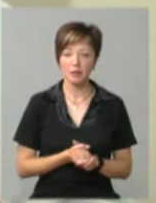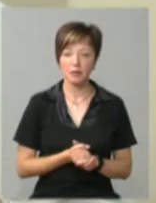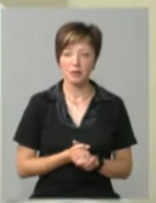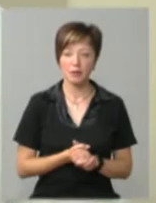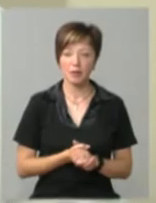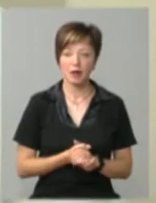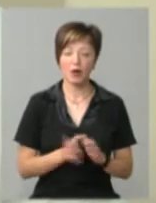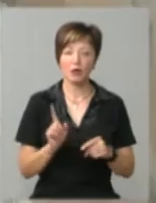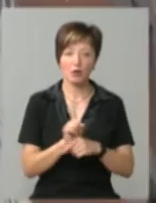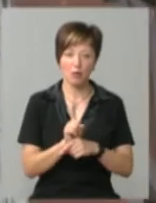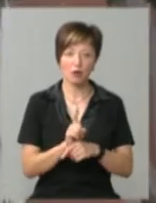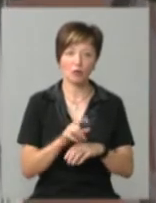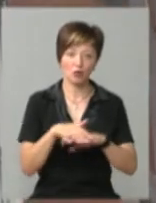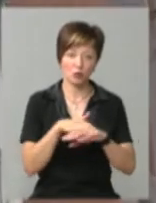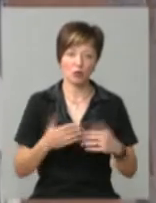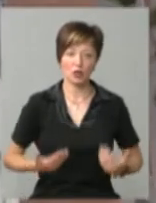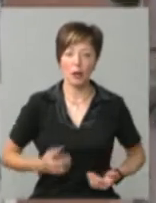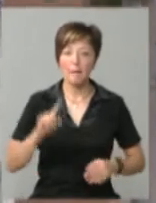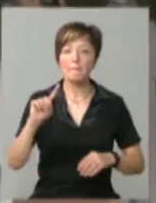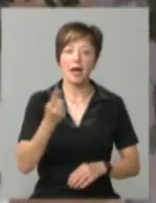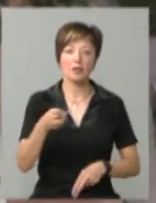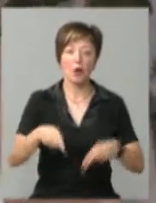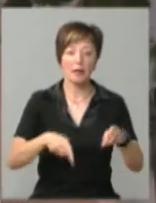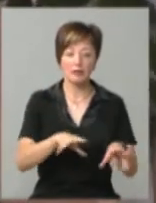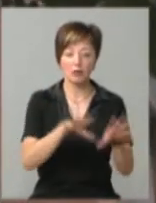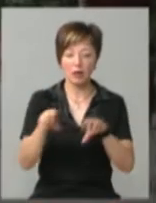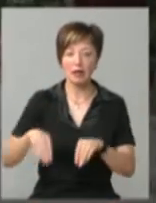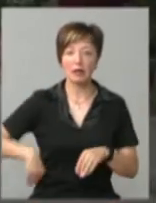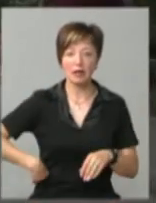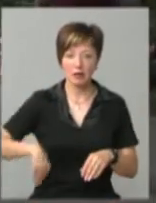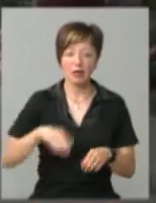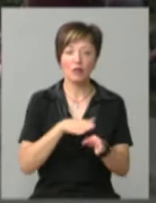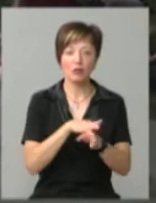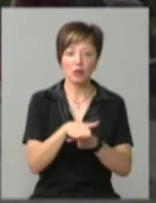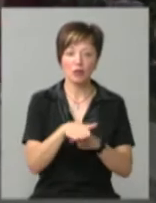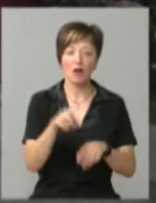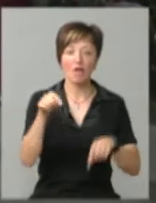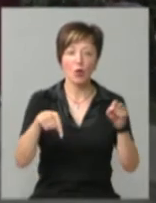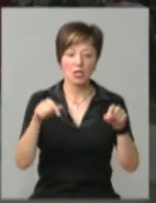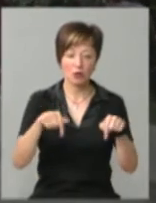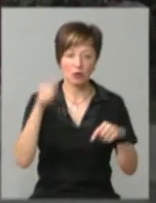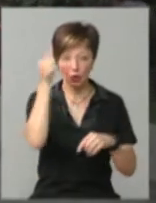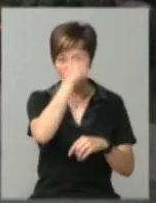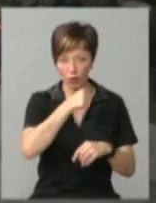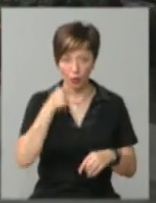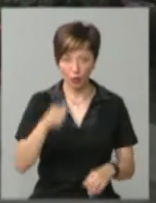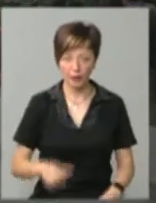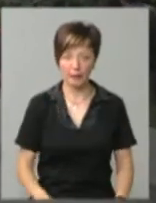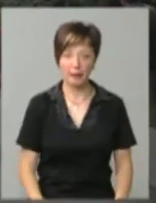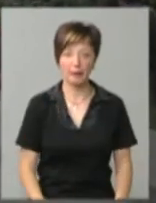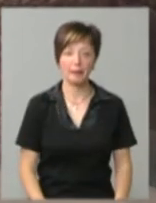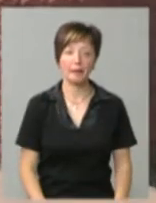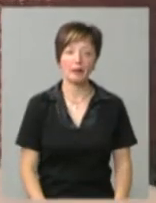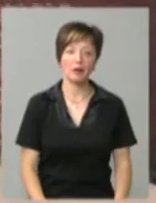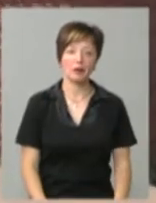суспільному житті. Перша операція із трансплантації нирки у лікарні відбудеться восени цього року. Тетяна Ворожцова, Іван